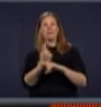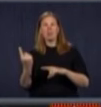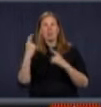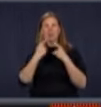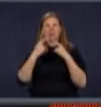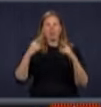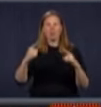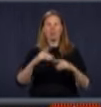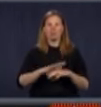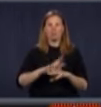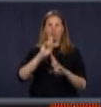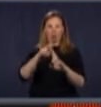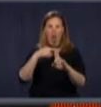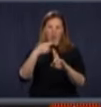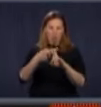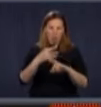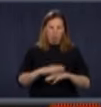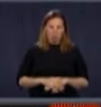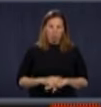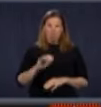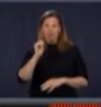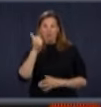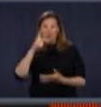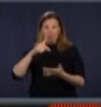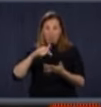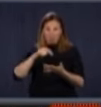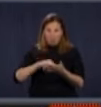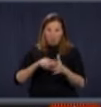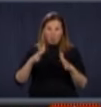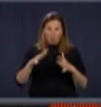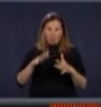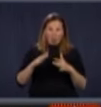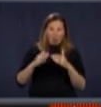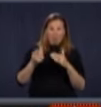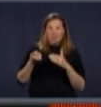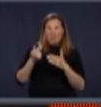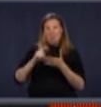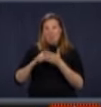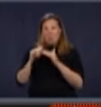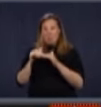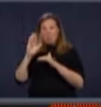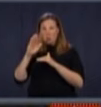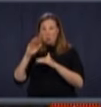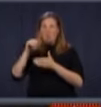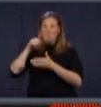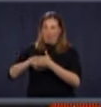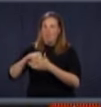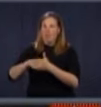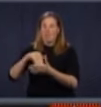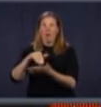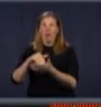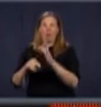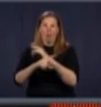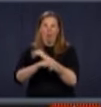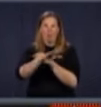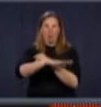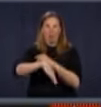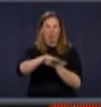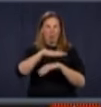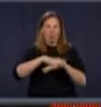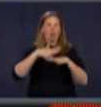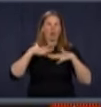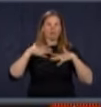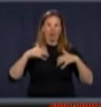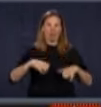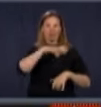-dessus, on peut dire qu'il à peu près 10 000 personnes, un peu plus de 10 000 personnes qui manquent dans le réseau de la santé. On en